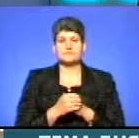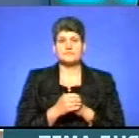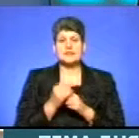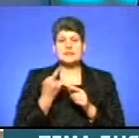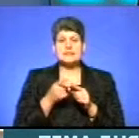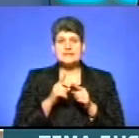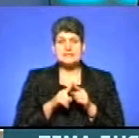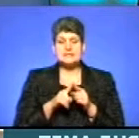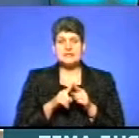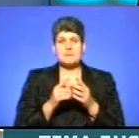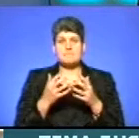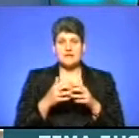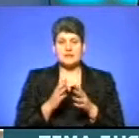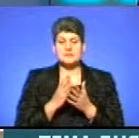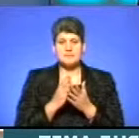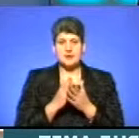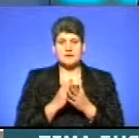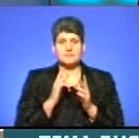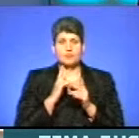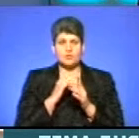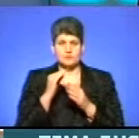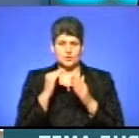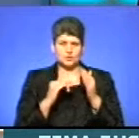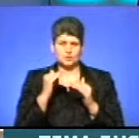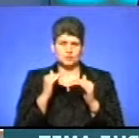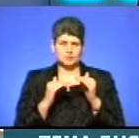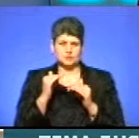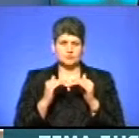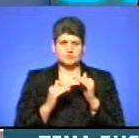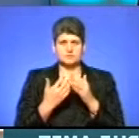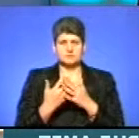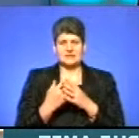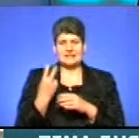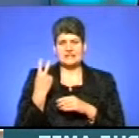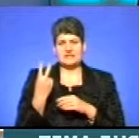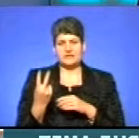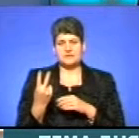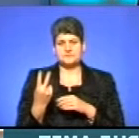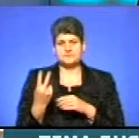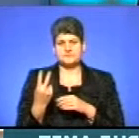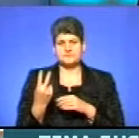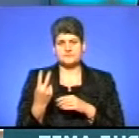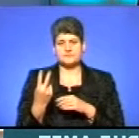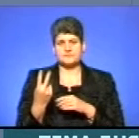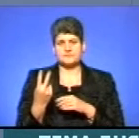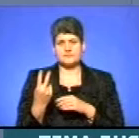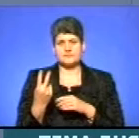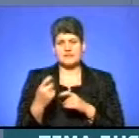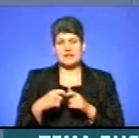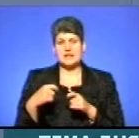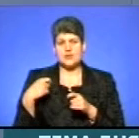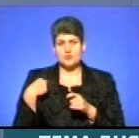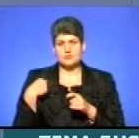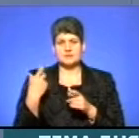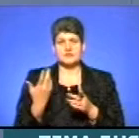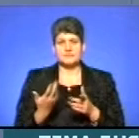Даний прилад має похибку в плюс-мінус 2 кілометри,